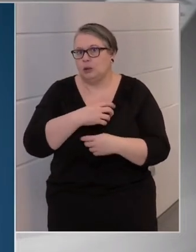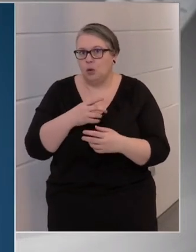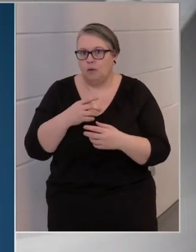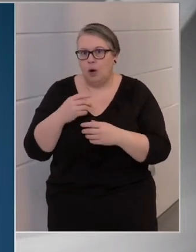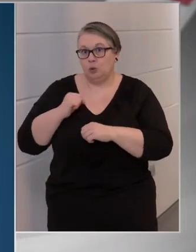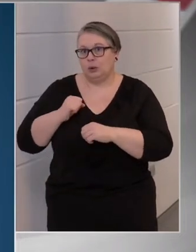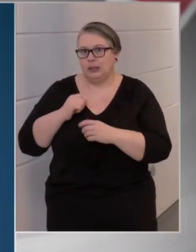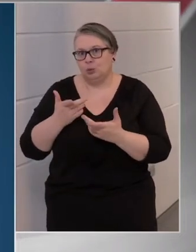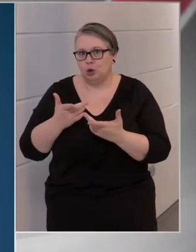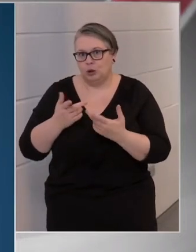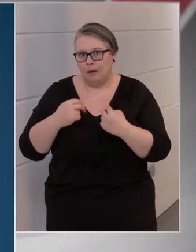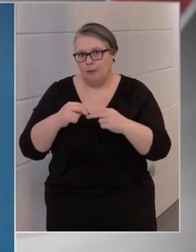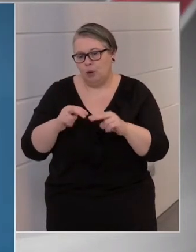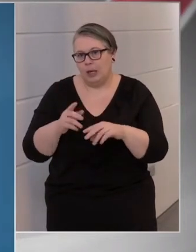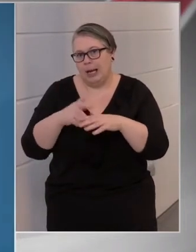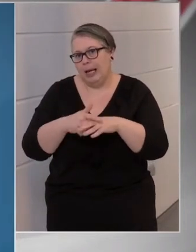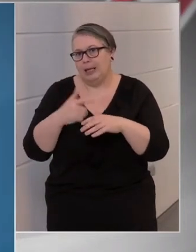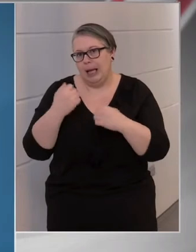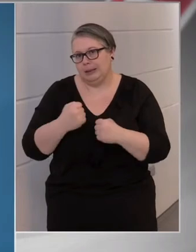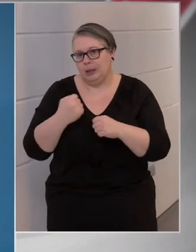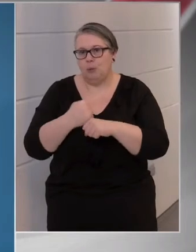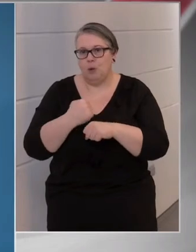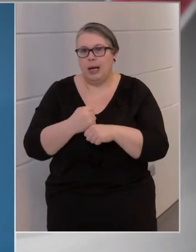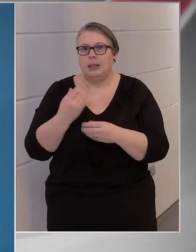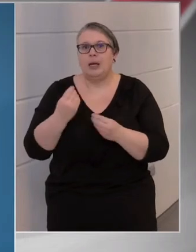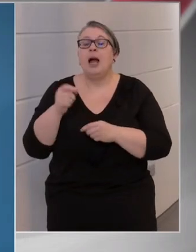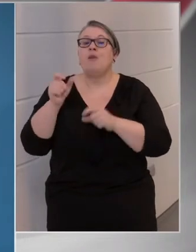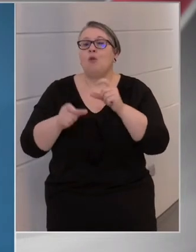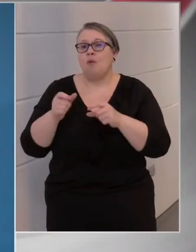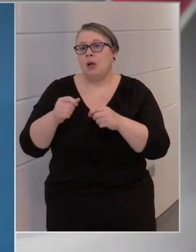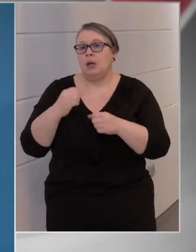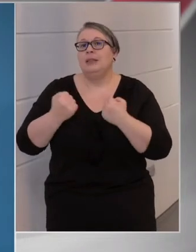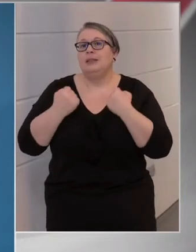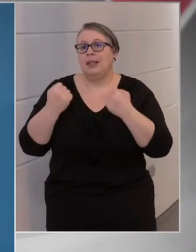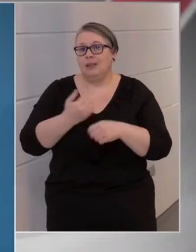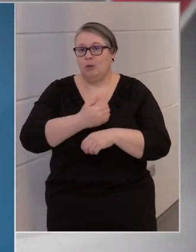munkát. Hányan vannak intenzív osztályon?